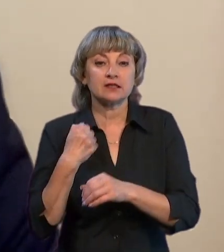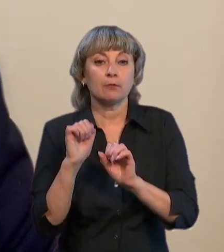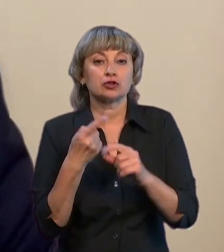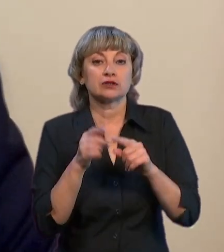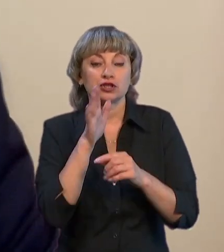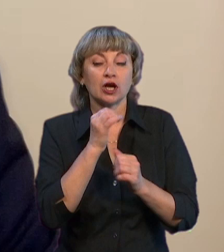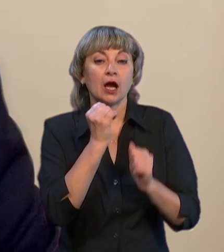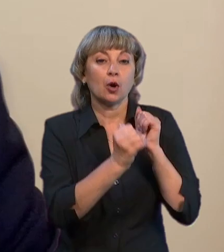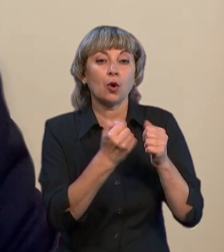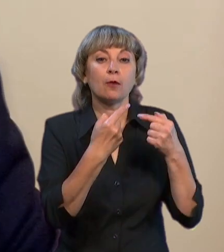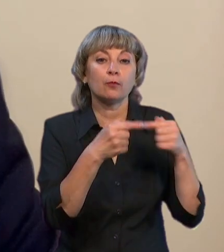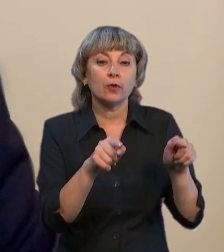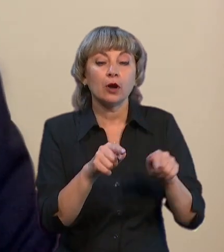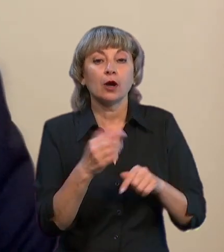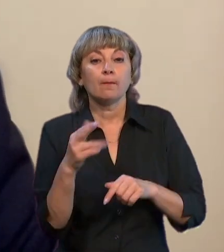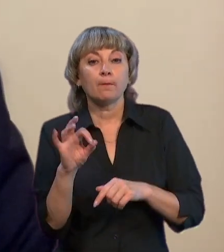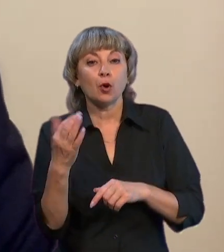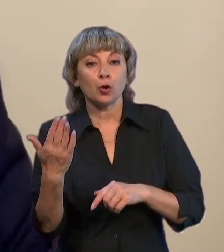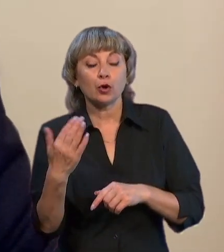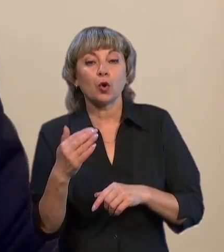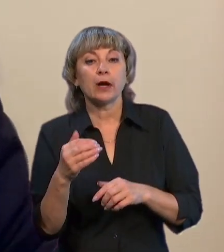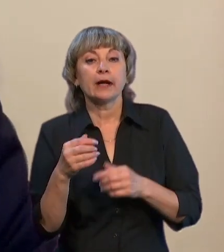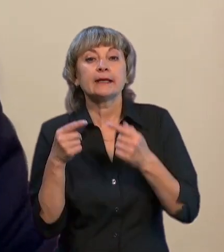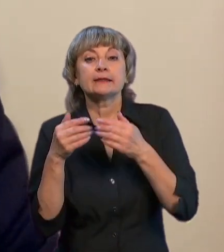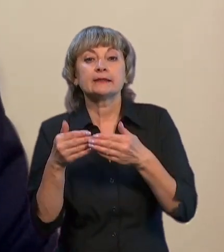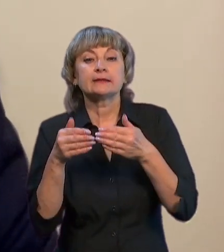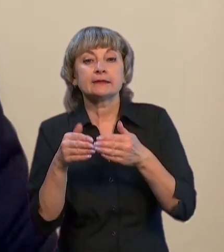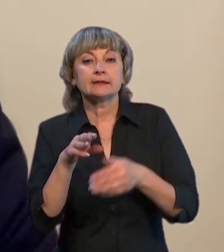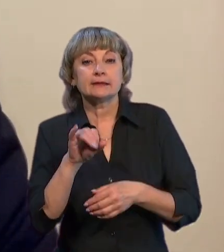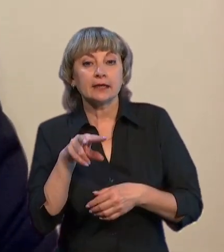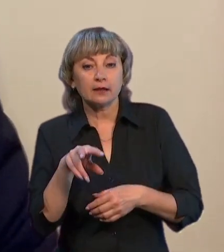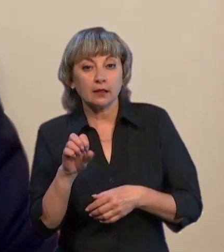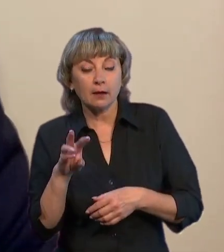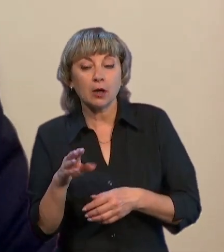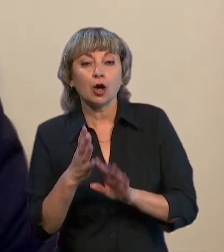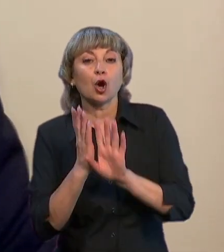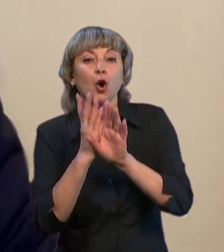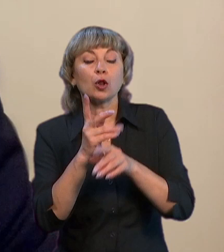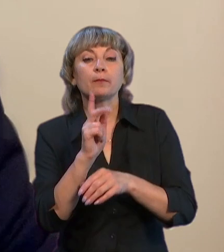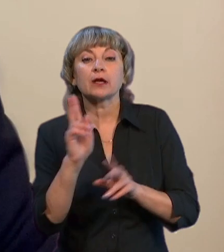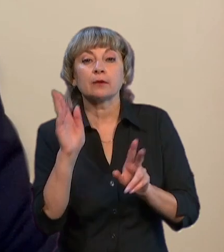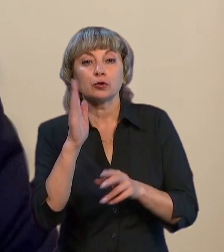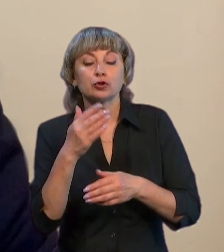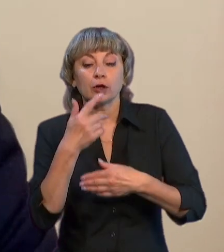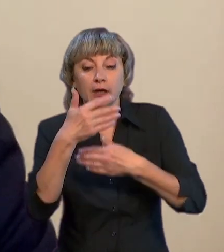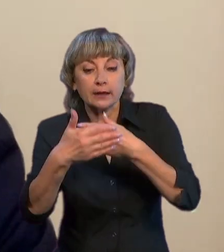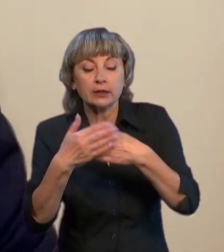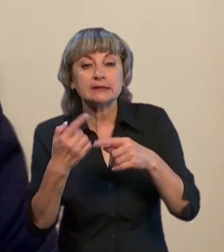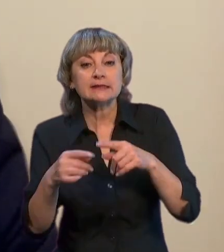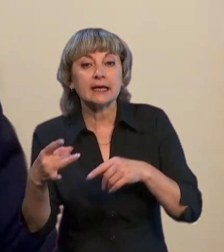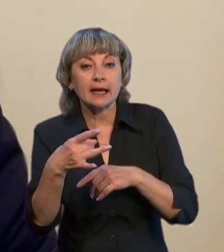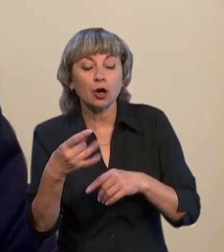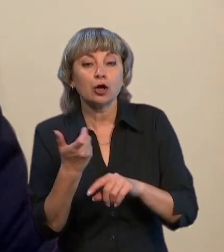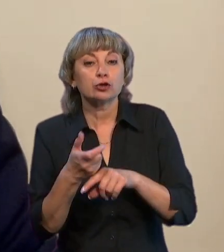наносити удари по його тилам, по колонам, які будуть порухатися до цих регіонів. Тому що дуже